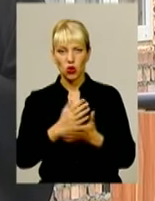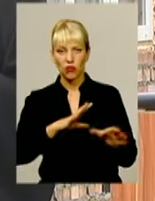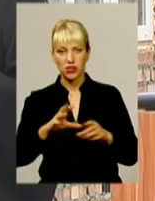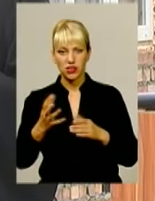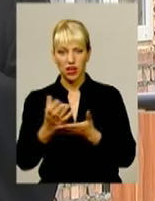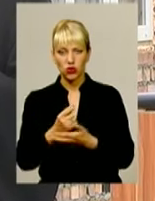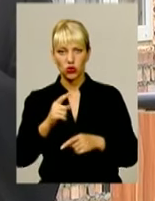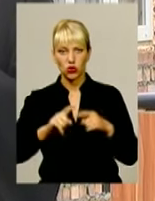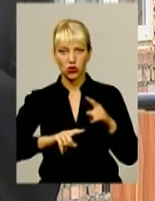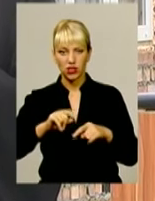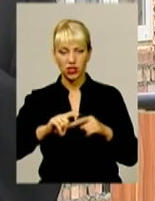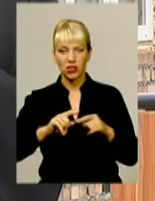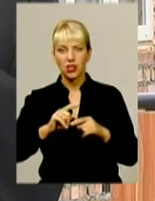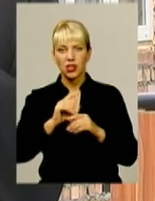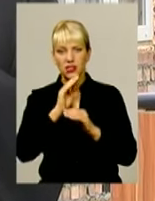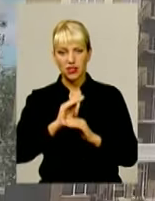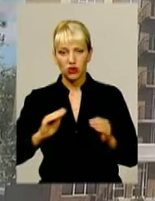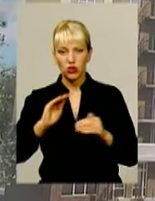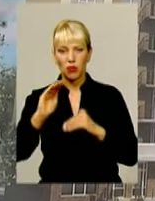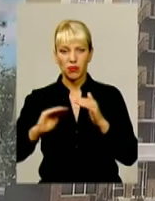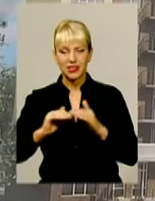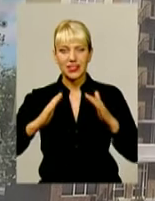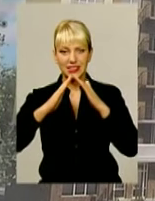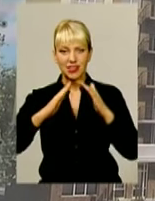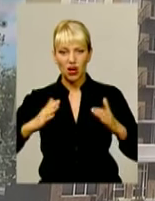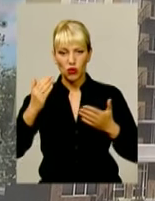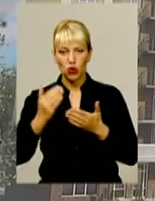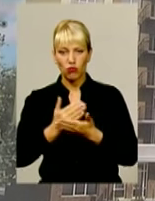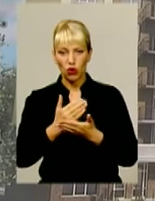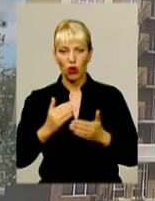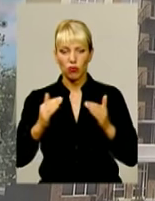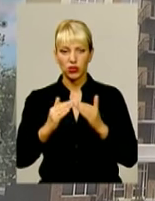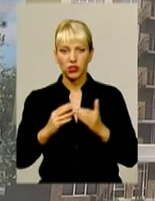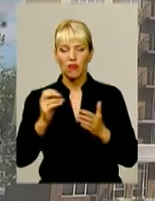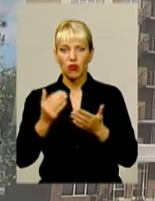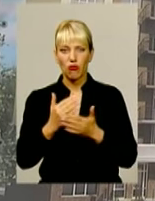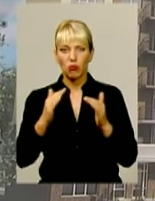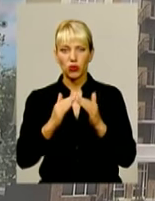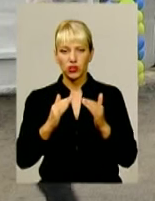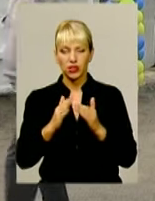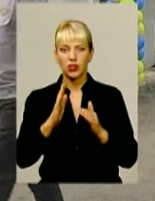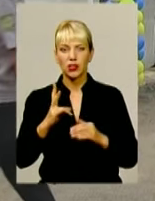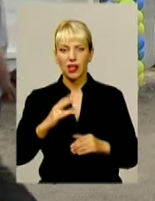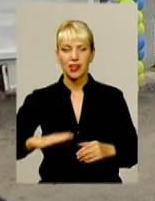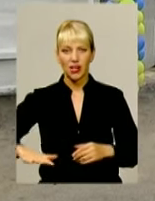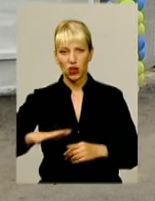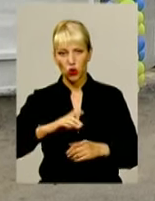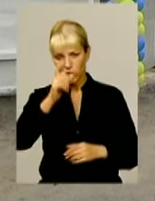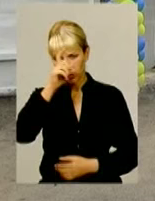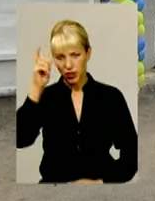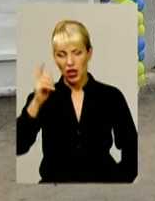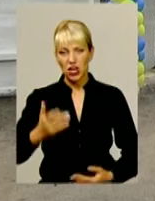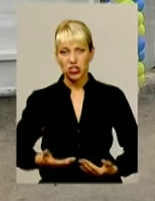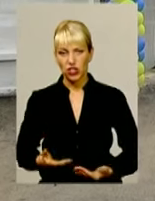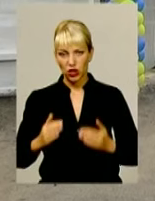затишок під стелями нової будівлі. У новому будинку, розташованому на території прикордонної академії, житло отримують 96